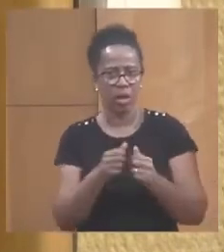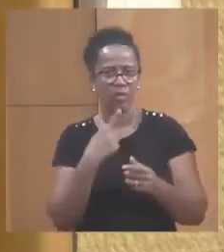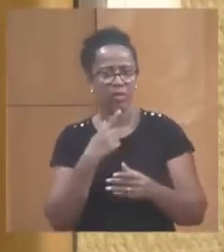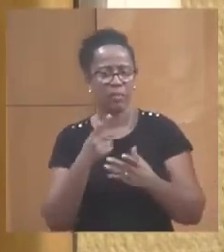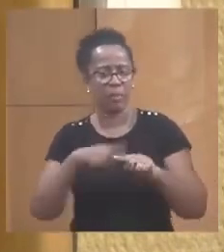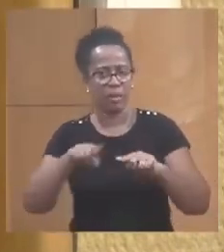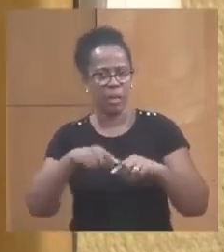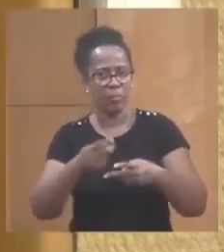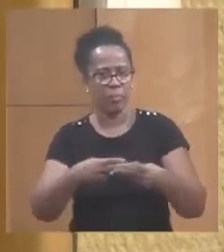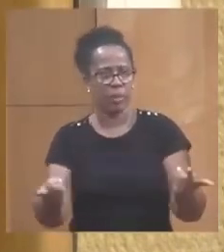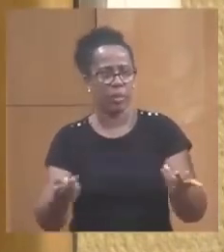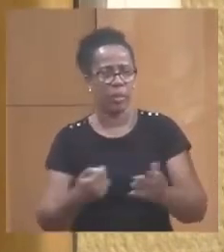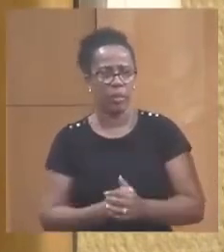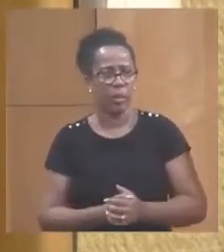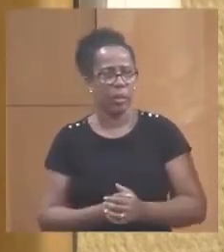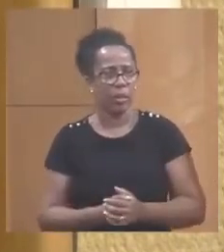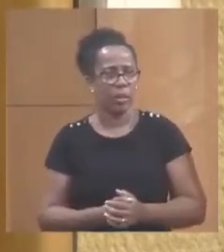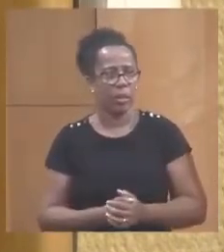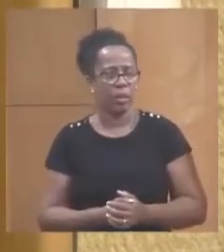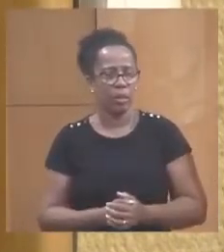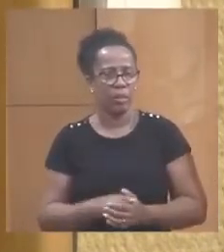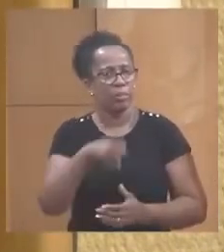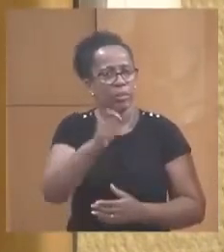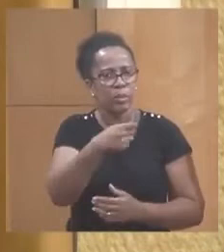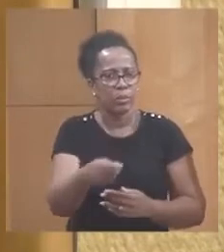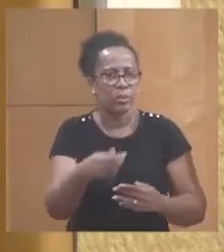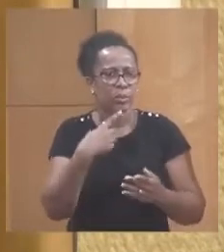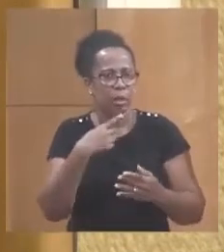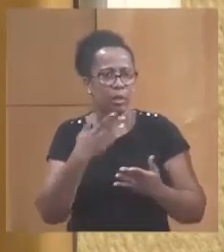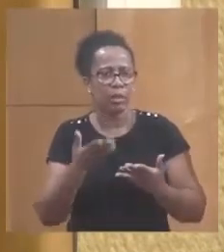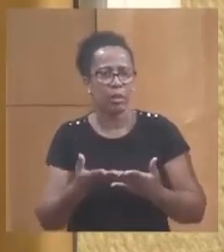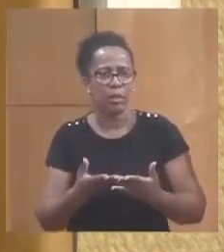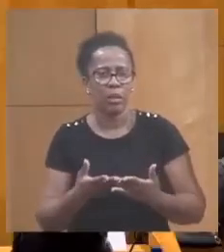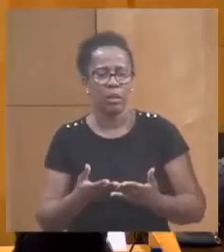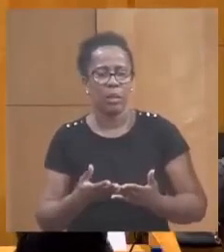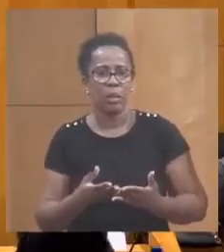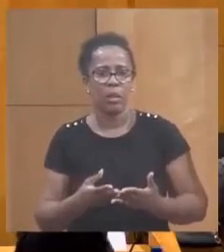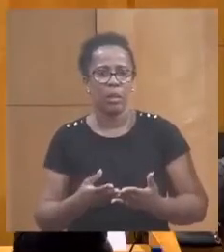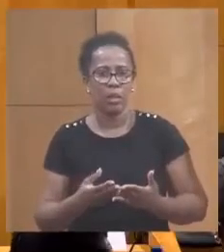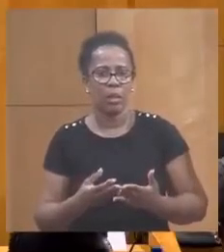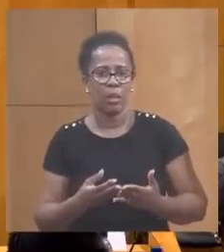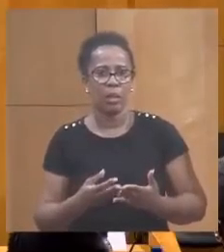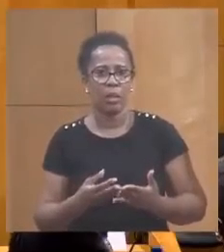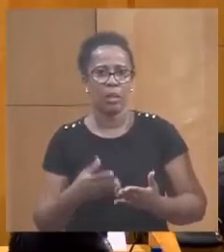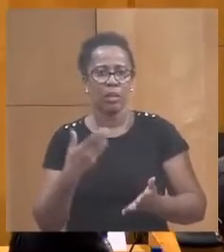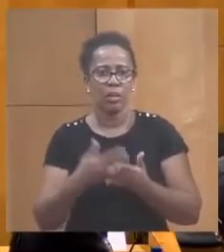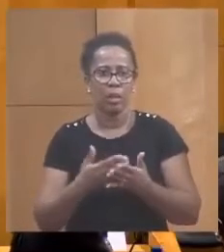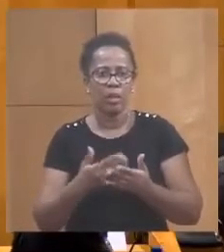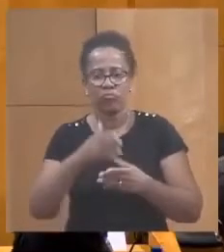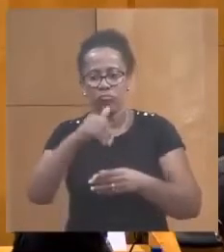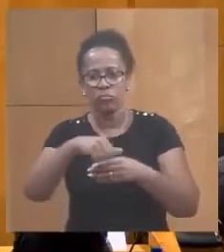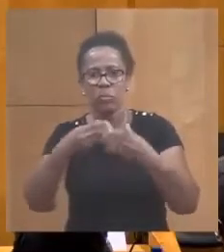Ce n pas très régulier. Alors, c'est vrai, ça dépanne. C'est lui qui convient. Ça dépanne, puisque ceux qui ont besoin